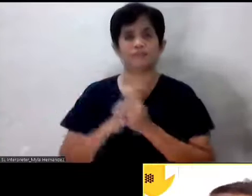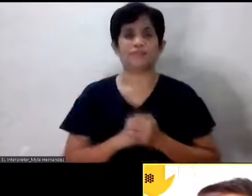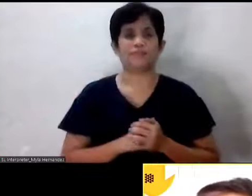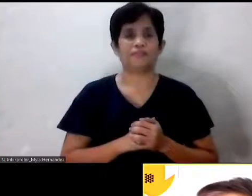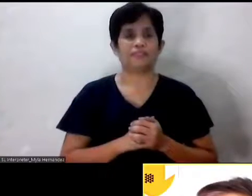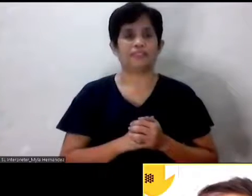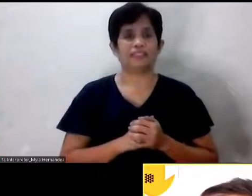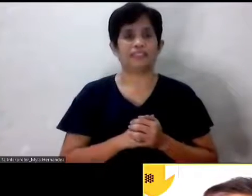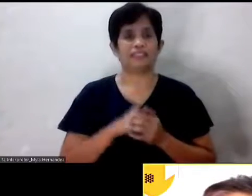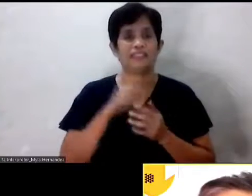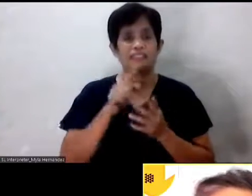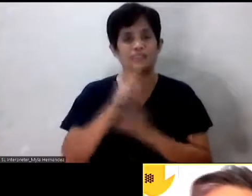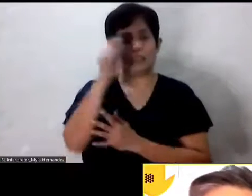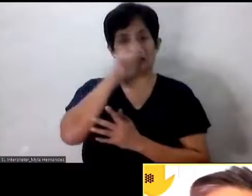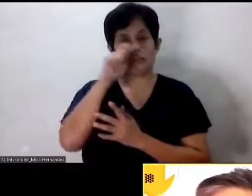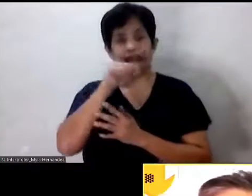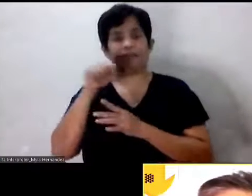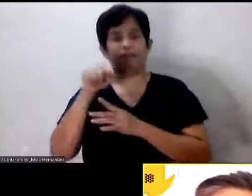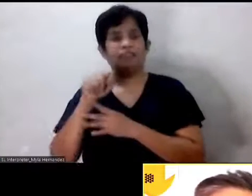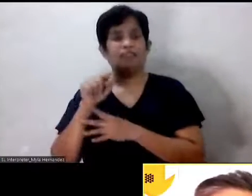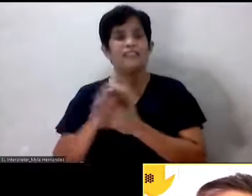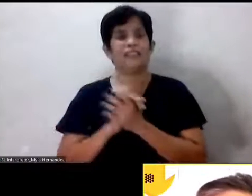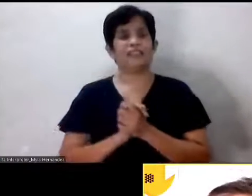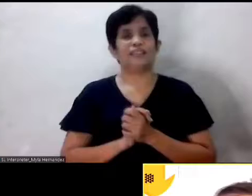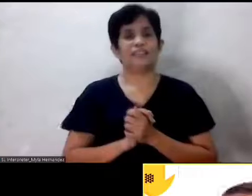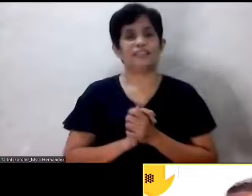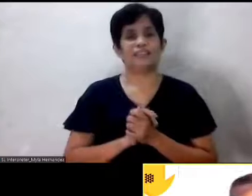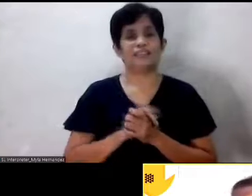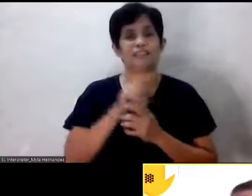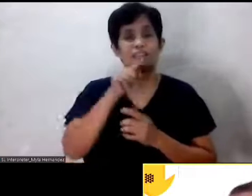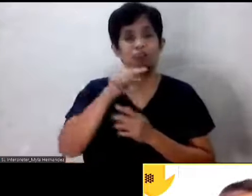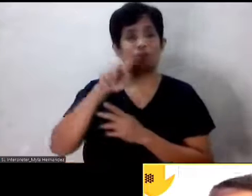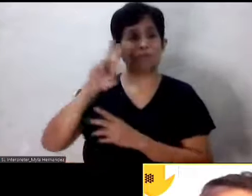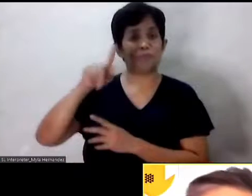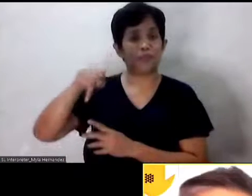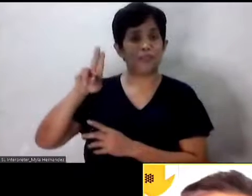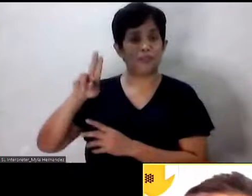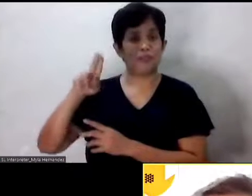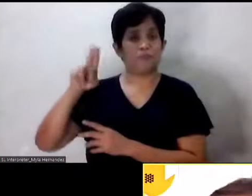Okay ba yun? Pasado ba yun, Brother Eng? Ikaw yung taga PUP sa atin.